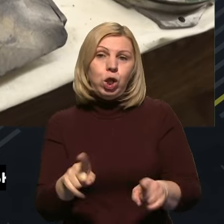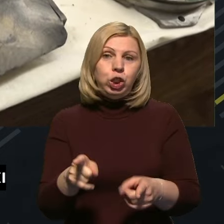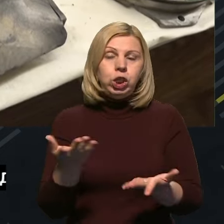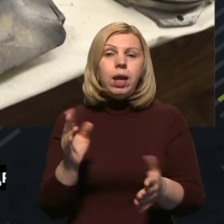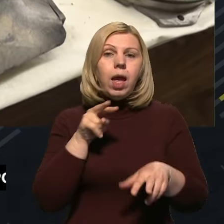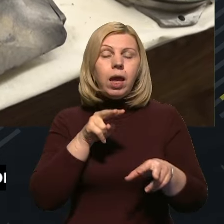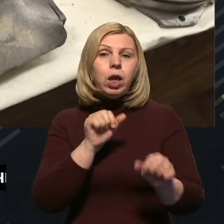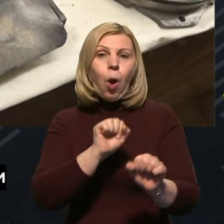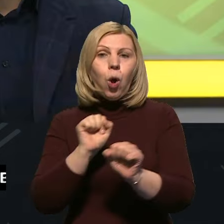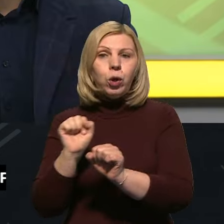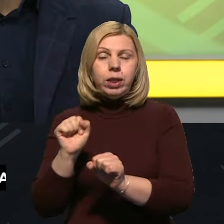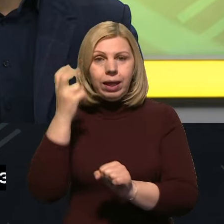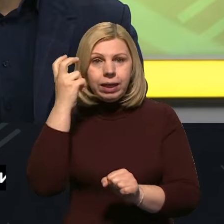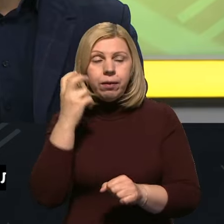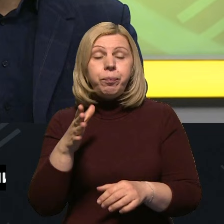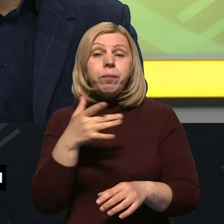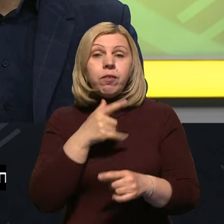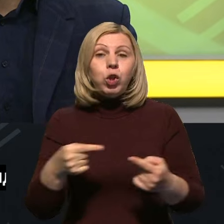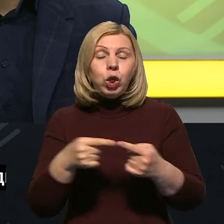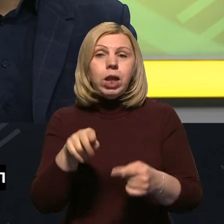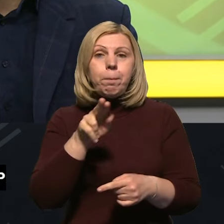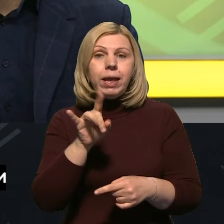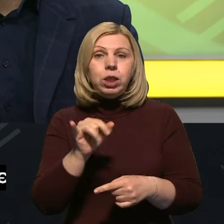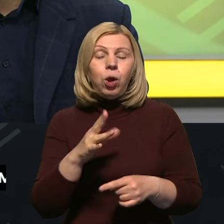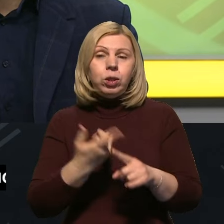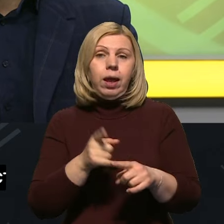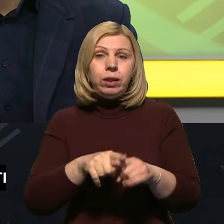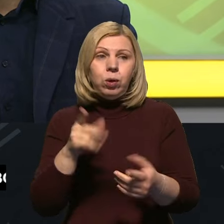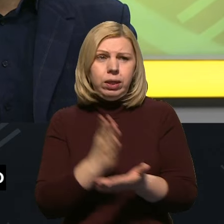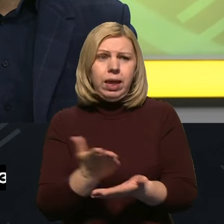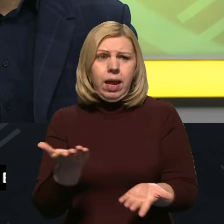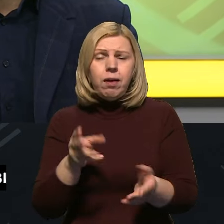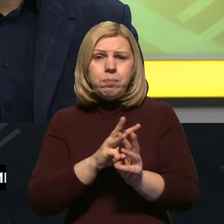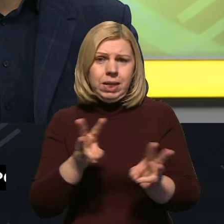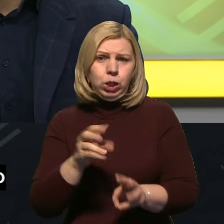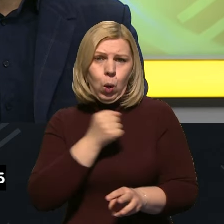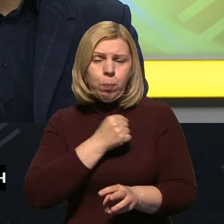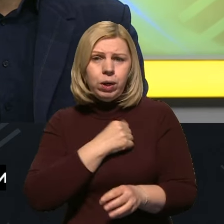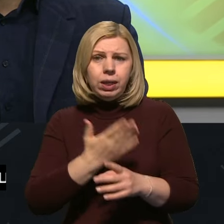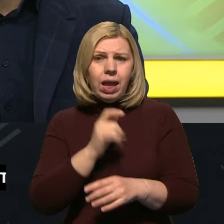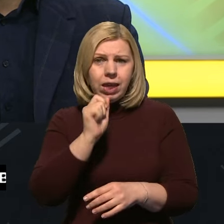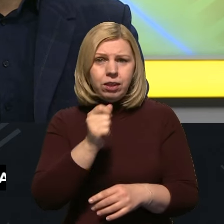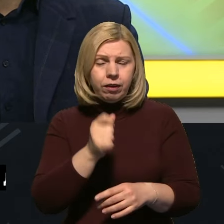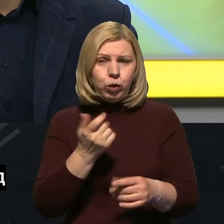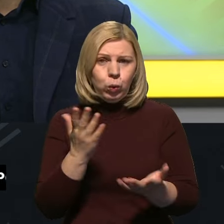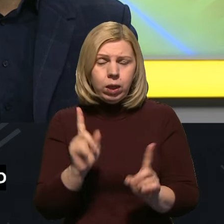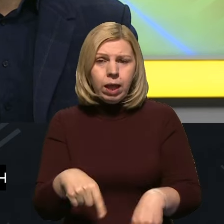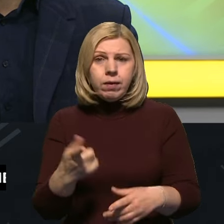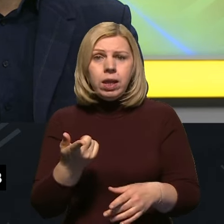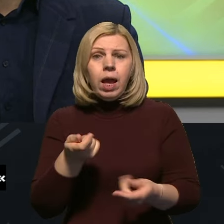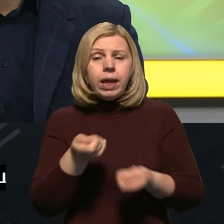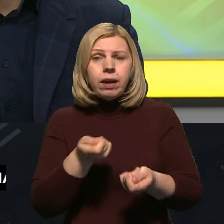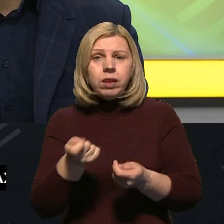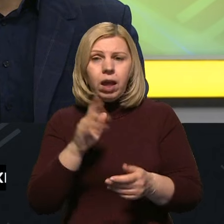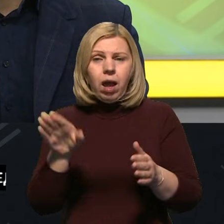охороняє Київ. Водночас «Петріот» є просто публічна інформація від Міністерства оборони, є інтерв'ю від керівника